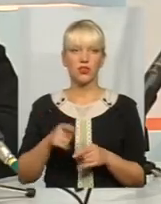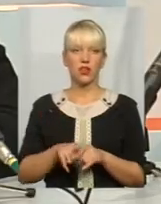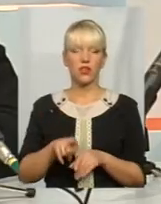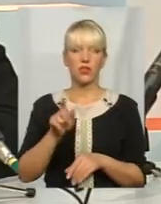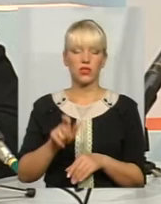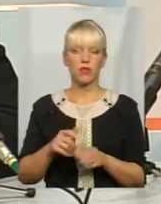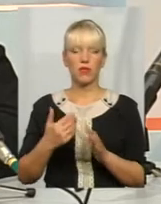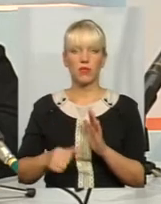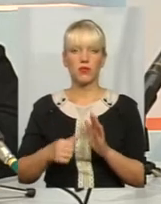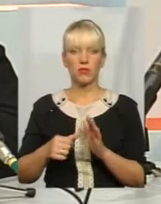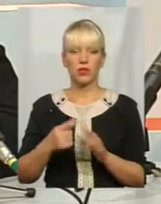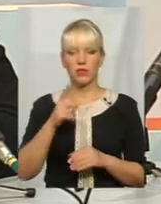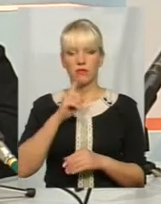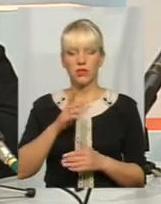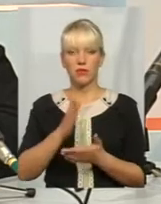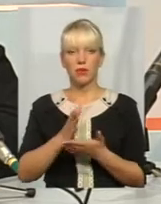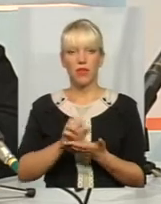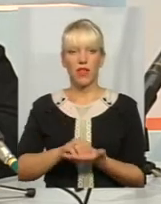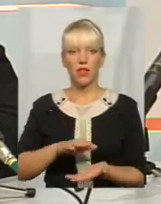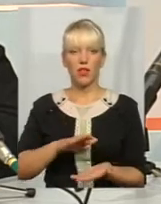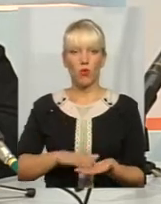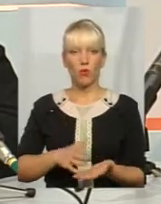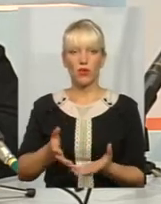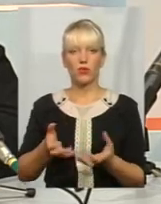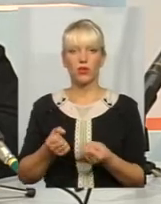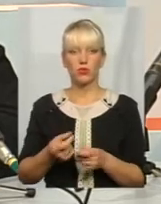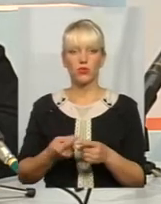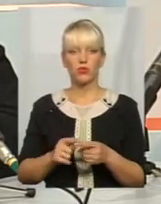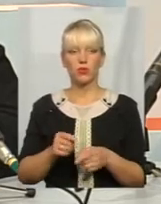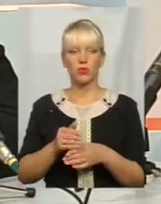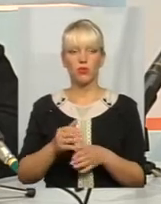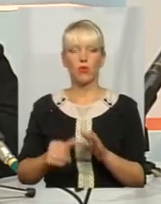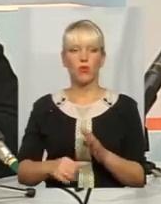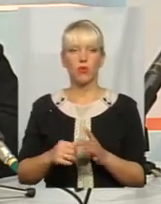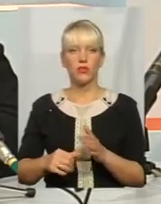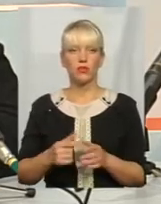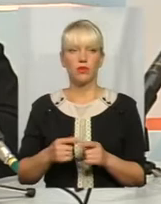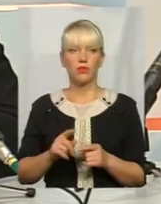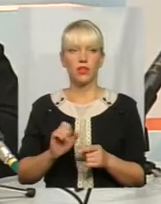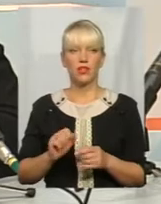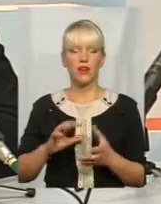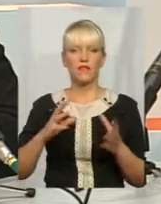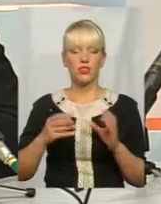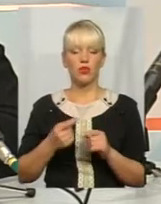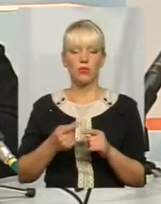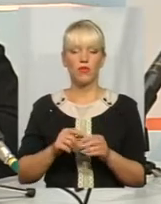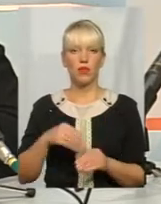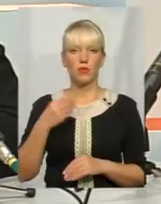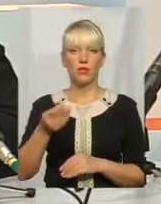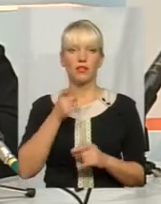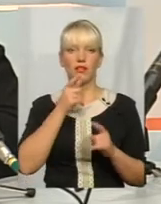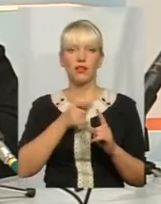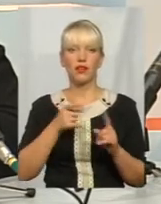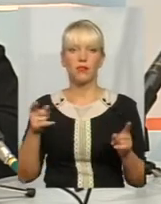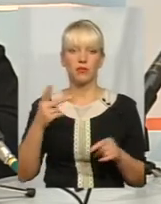статусі безробітнього місяць перебувала на обліку, отримувала цю допомогу по безробіттю, а в цілому вона призначається терміном на